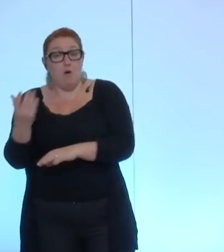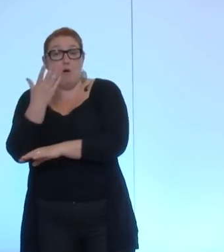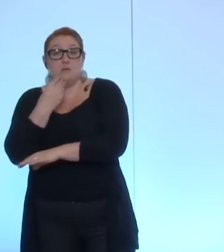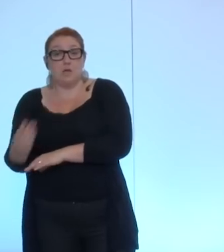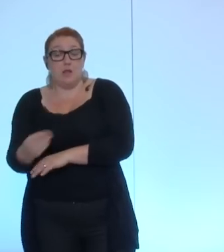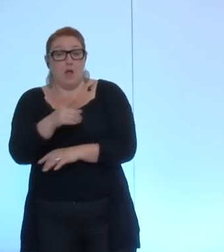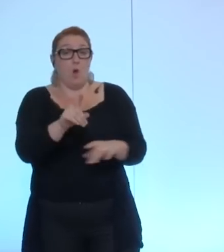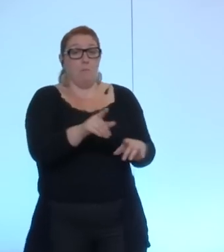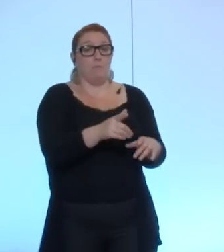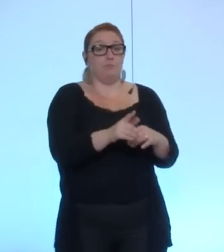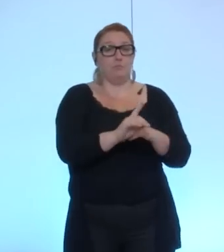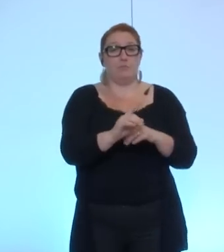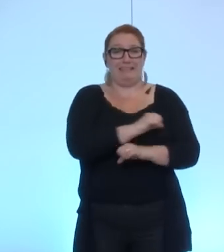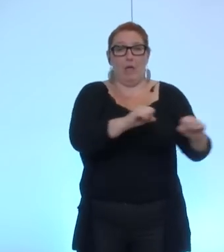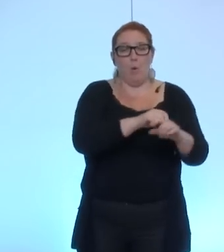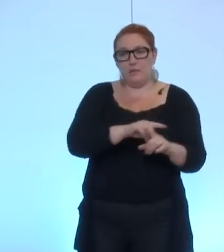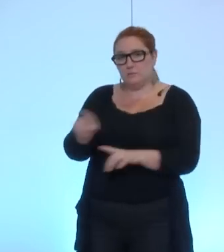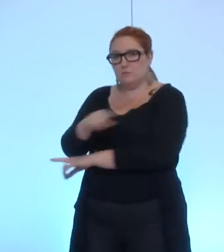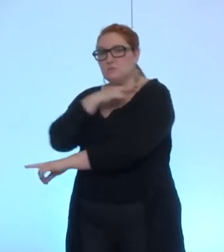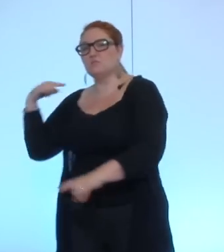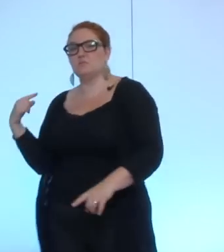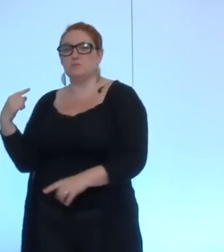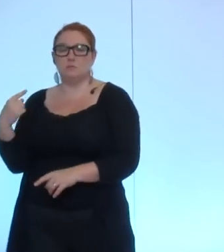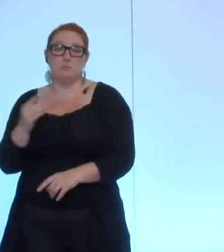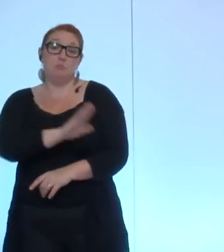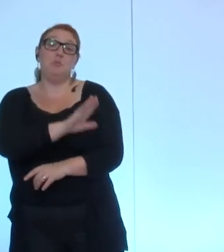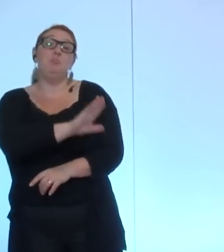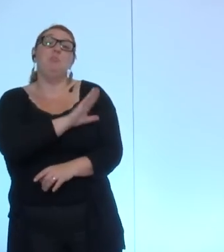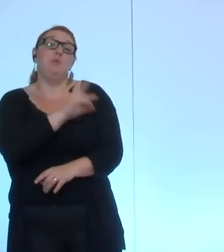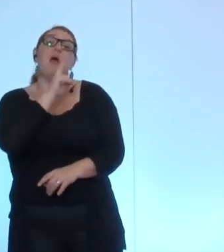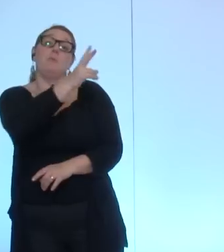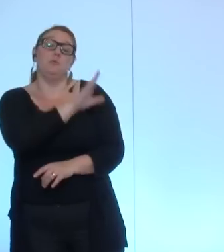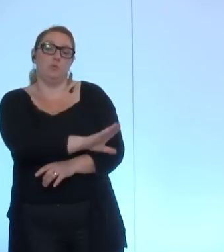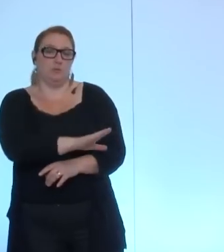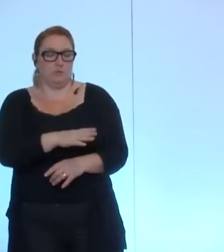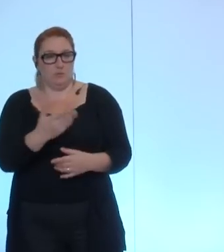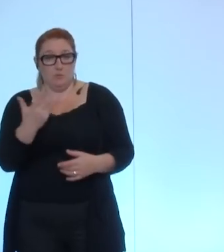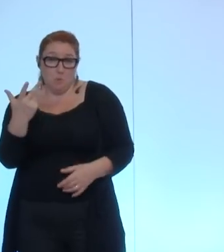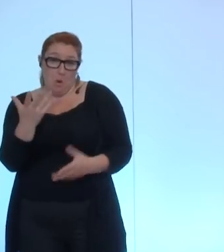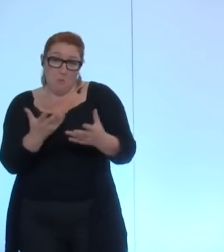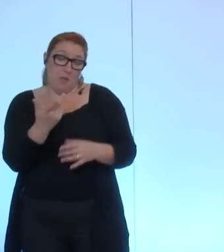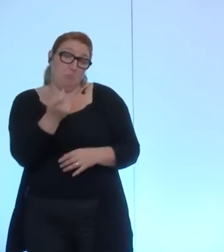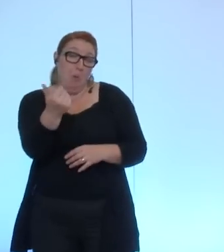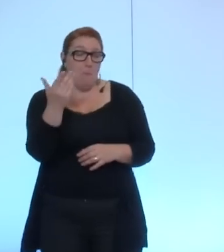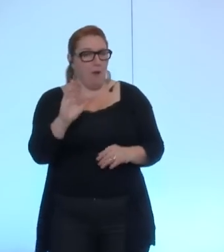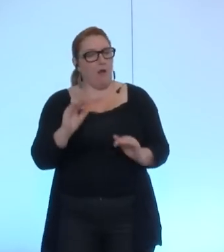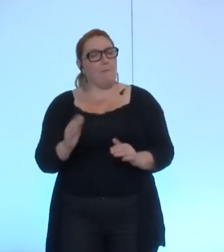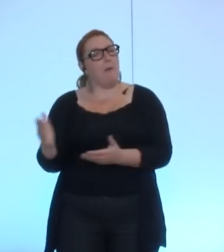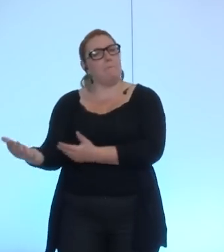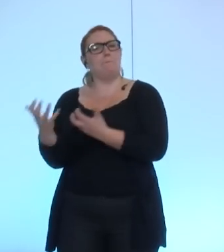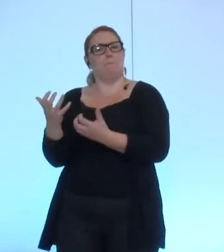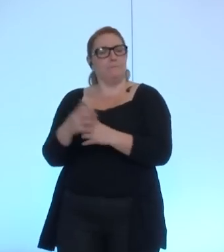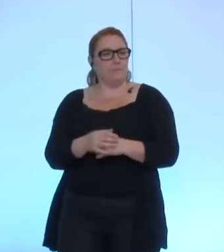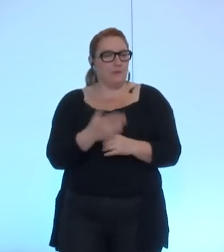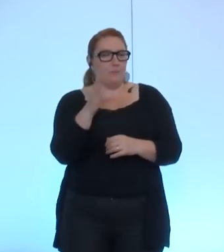probablement égorgés comme ça se fait sous ces latitudes mais la réponse vous la donnez dans votre délibération monsieur